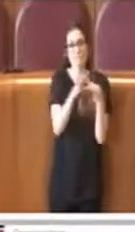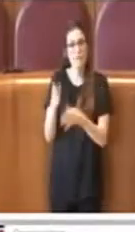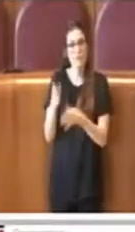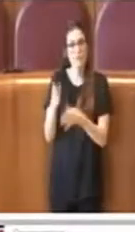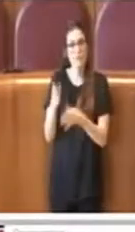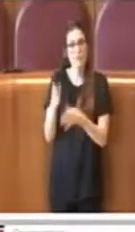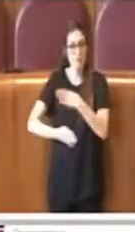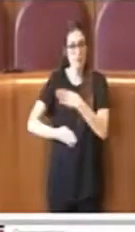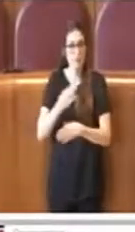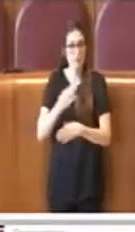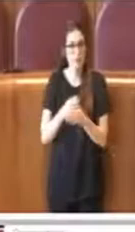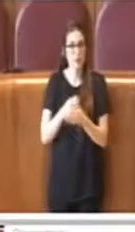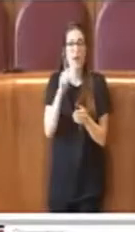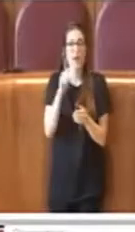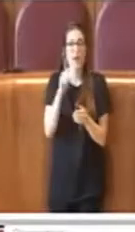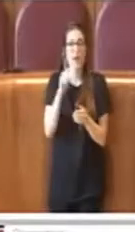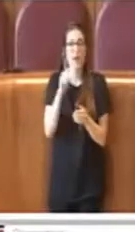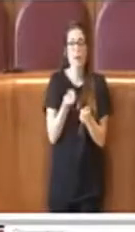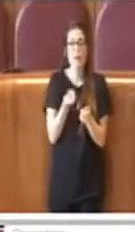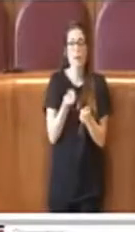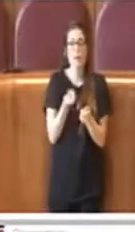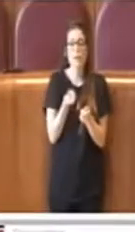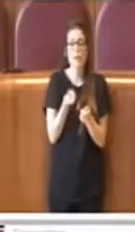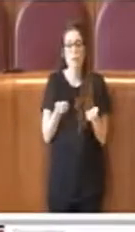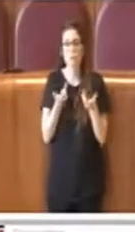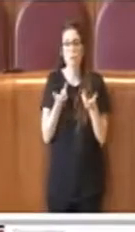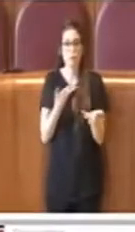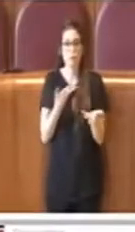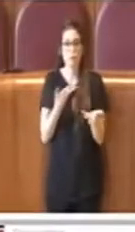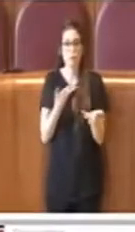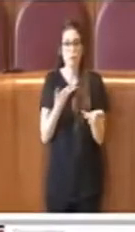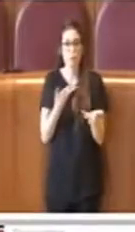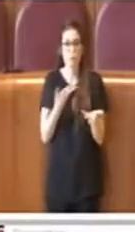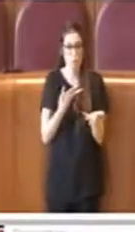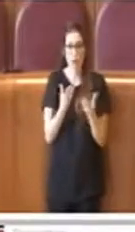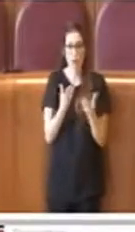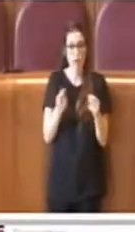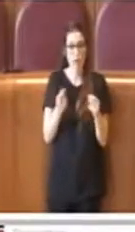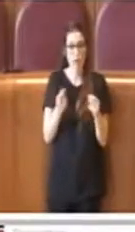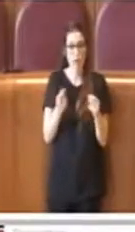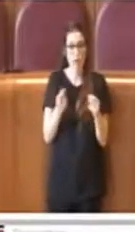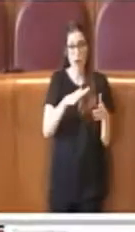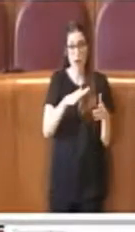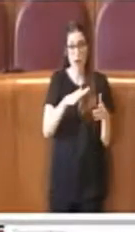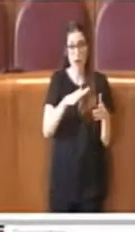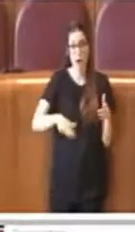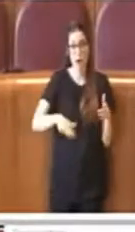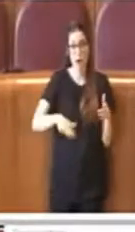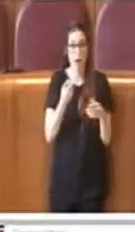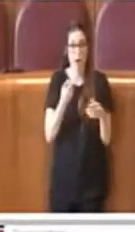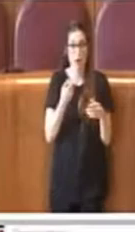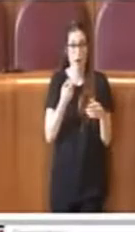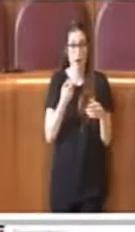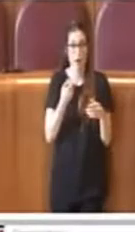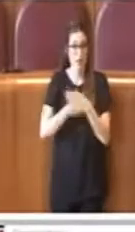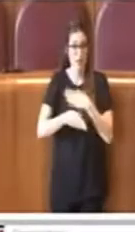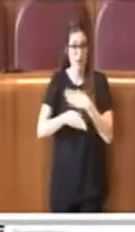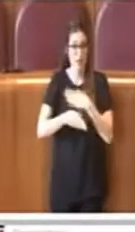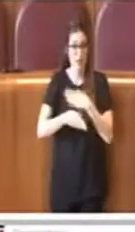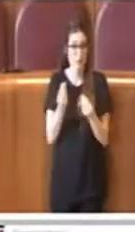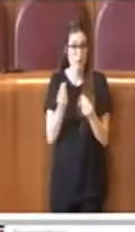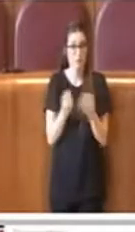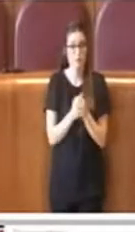contesto e sia per la numerosità di persone con disabilità che vivono nel territorio cittadino. Le consulte municipali si sono